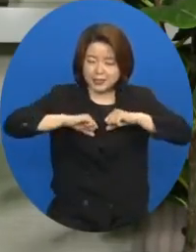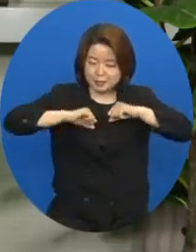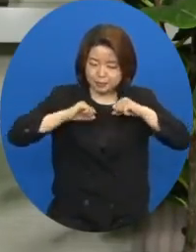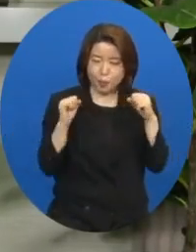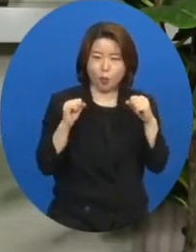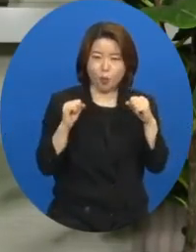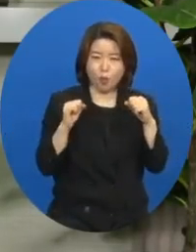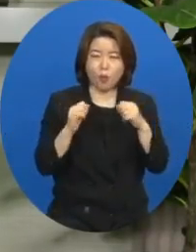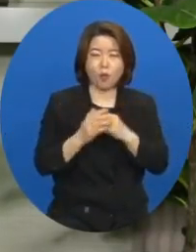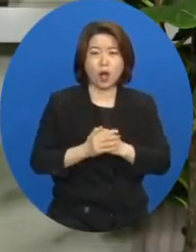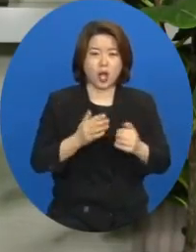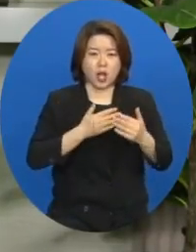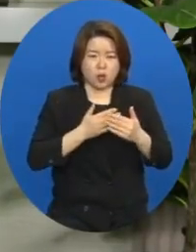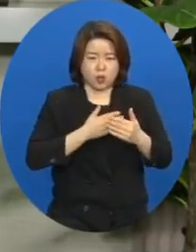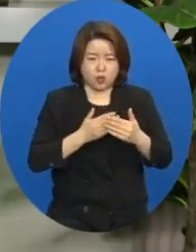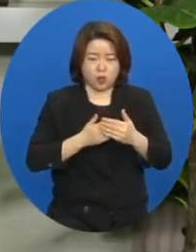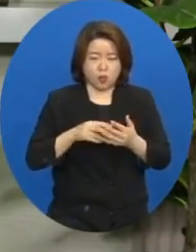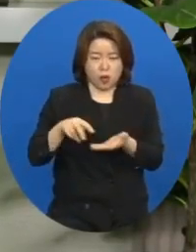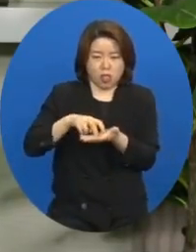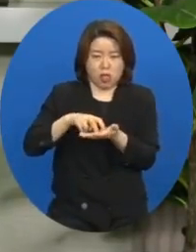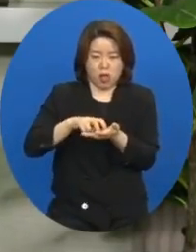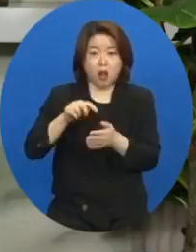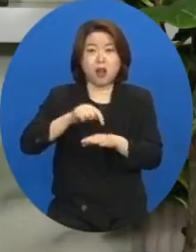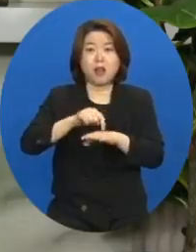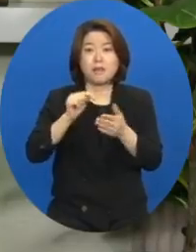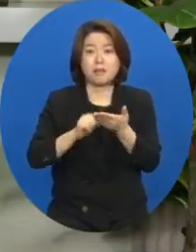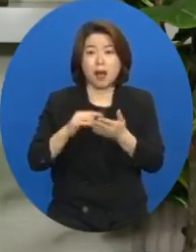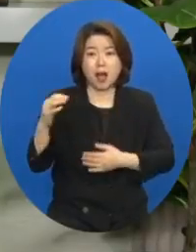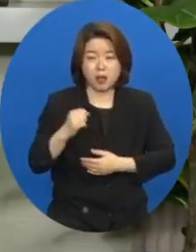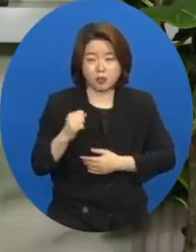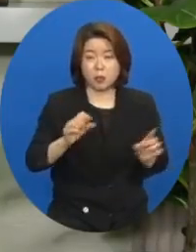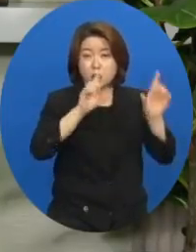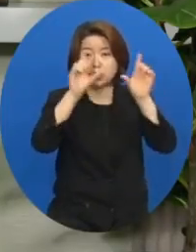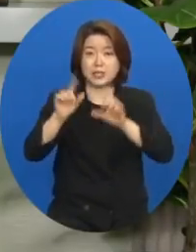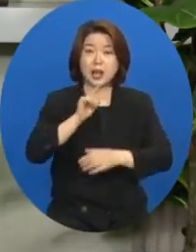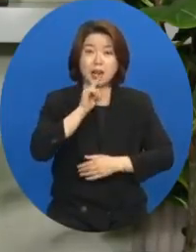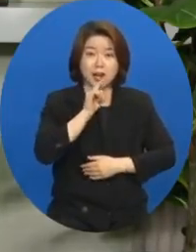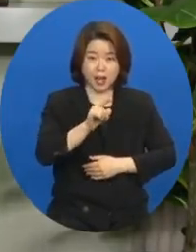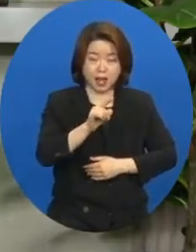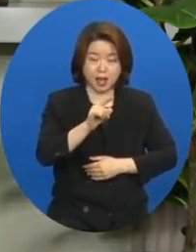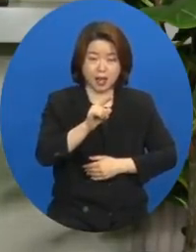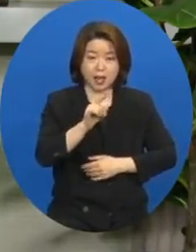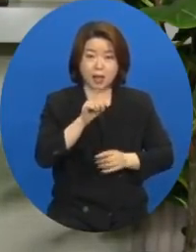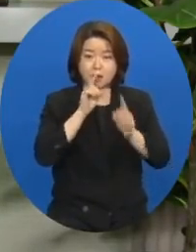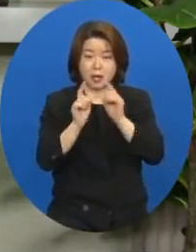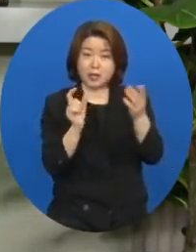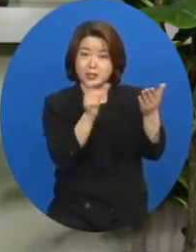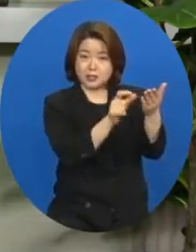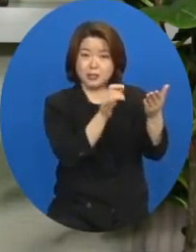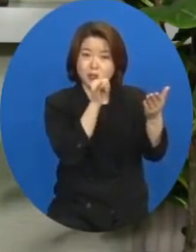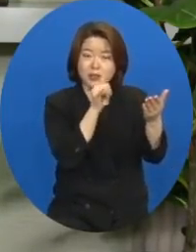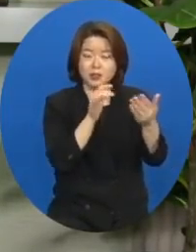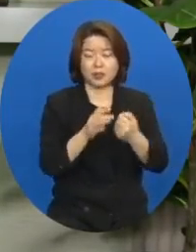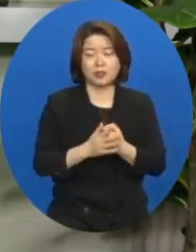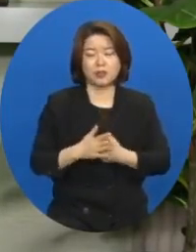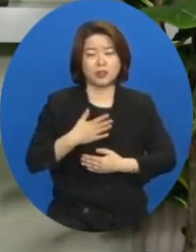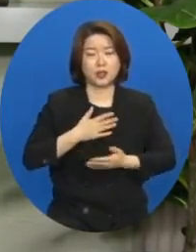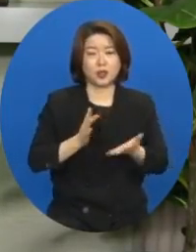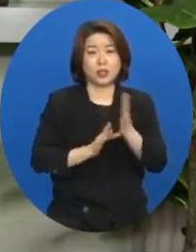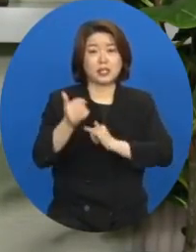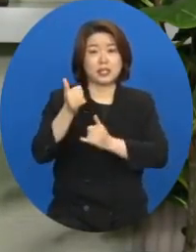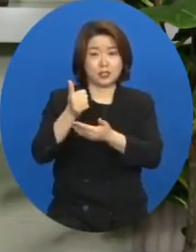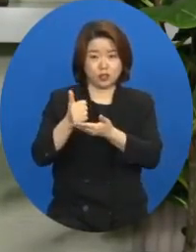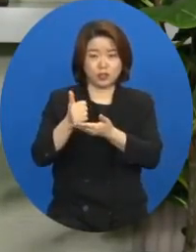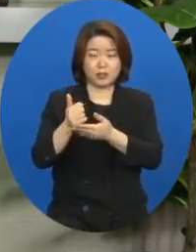두렵고 떨리는 마음으로 그렇게 살라 하는 말씀이 있습니다. 저는 예수님을